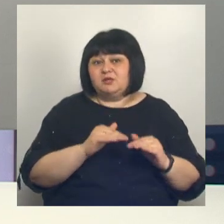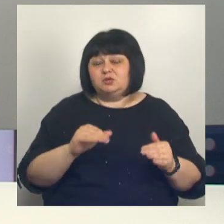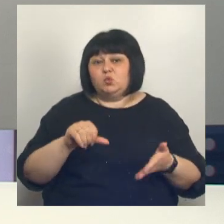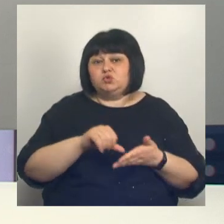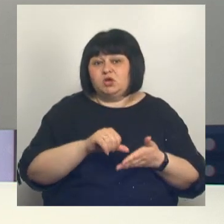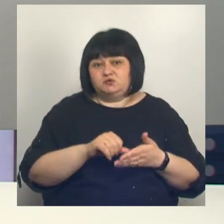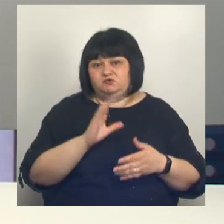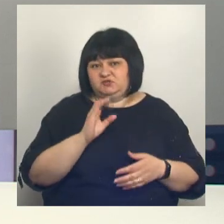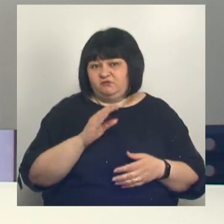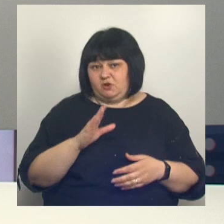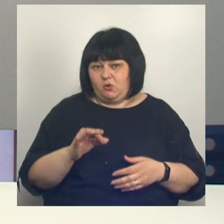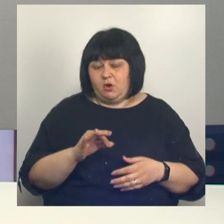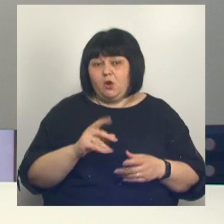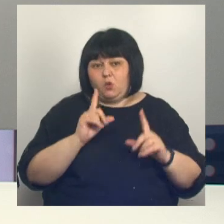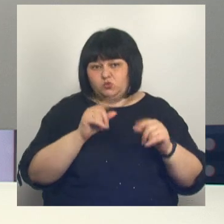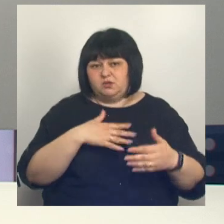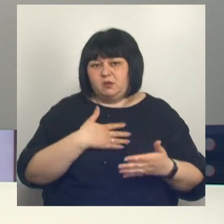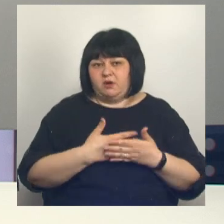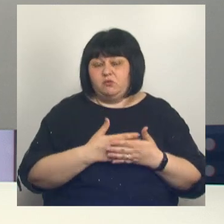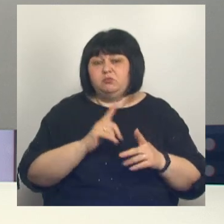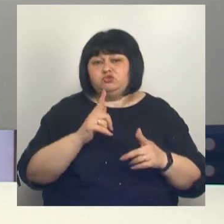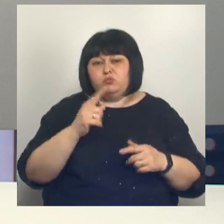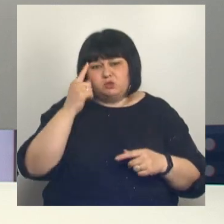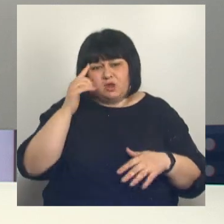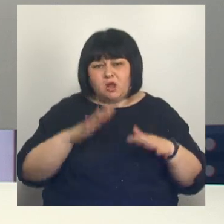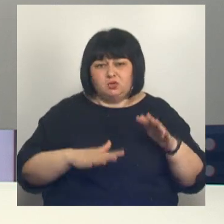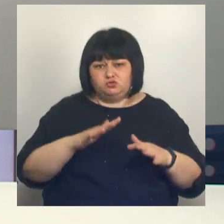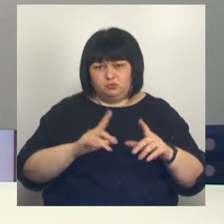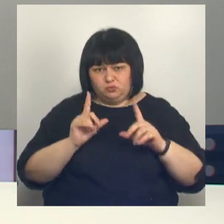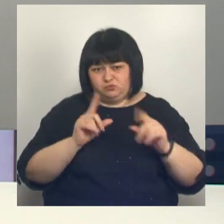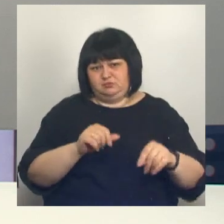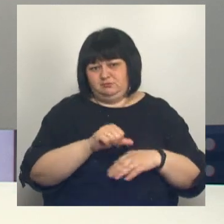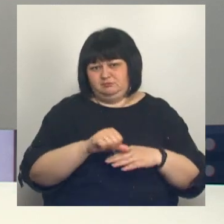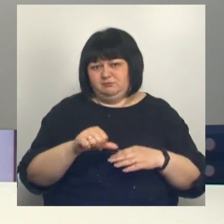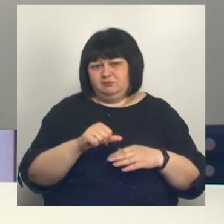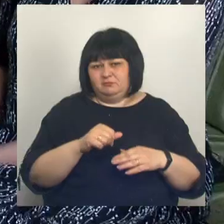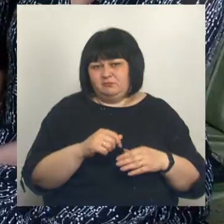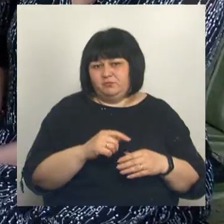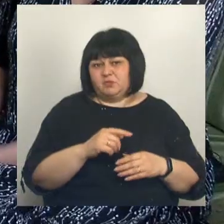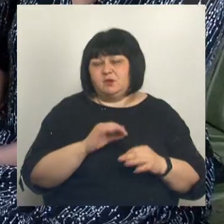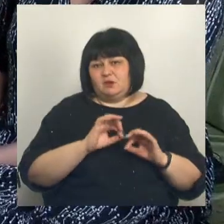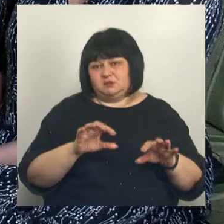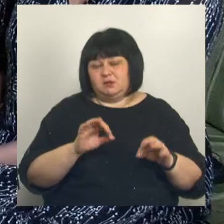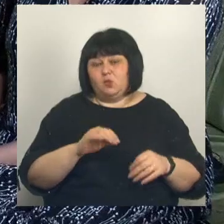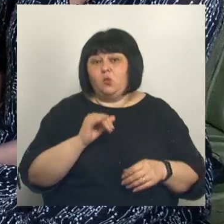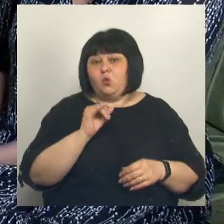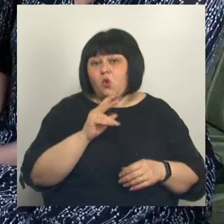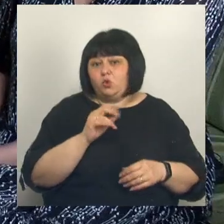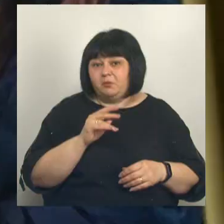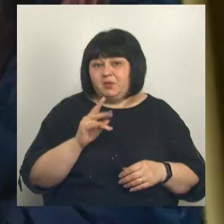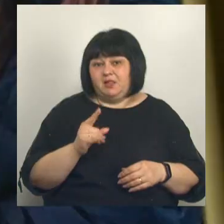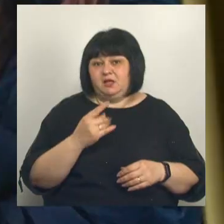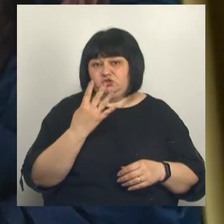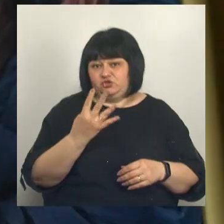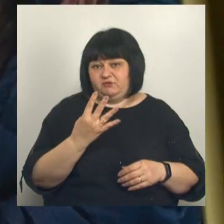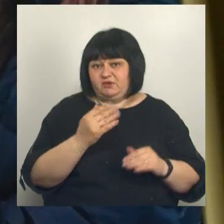добровольцами. Почему не раздумывая отправились за ленточку, их мама рассказала Татьяне Куликовой. У Людмилы четверо взрослых детей – две